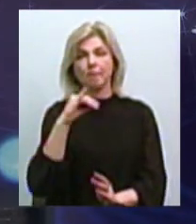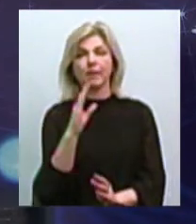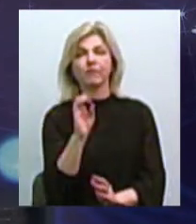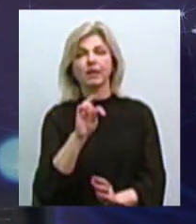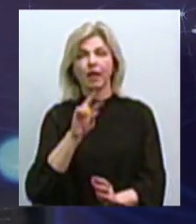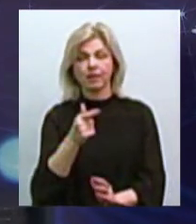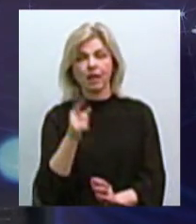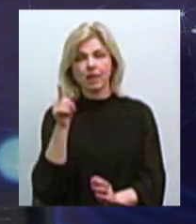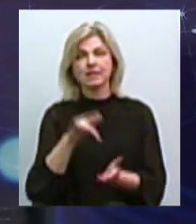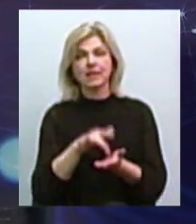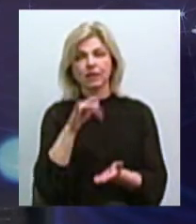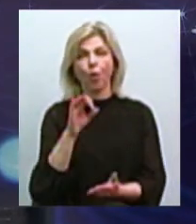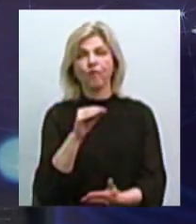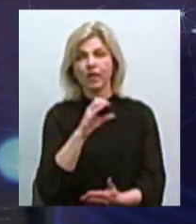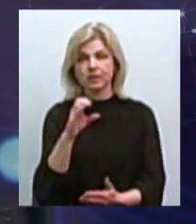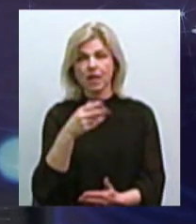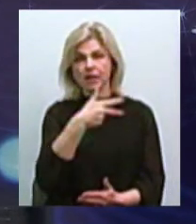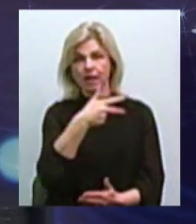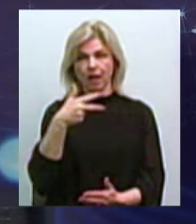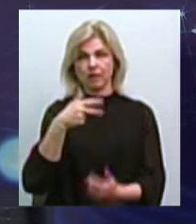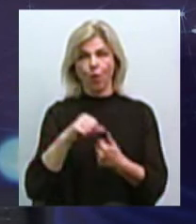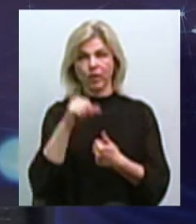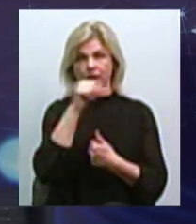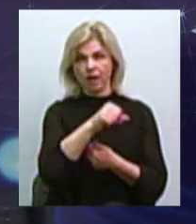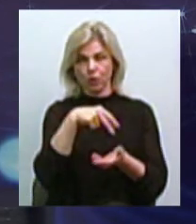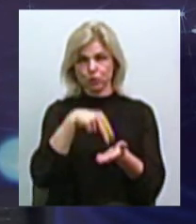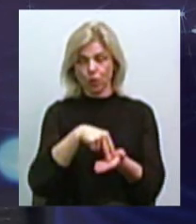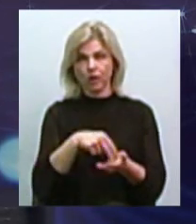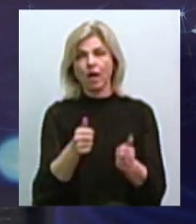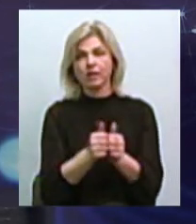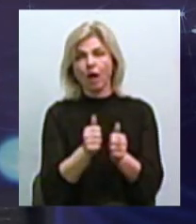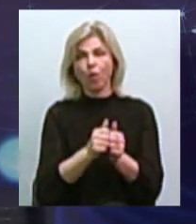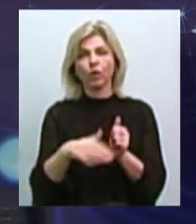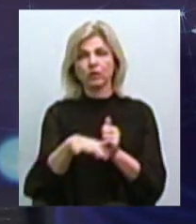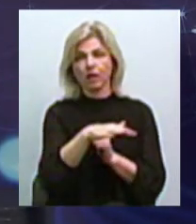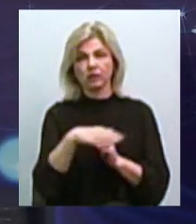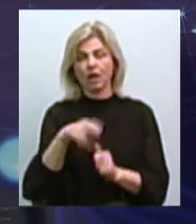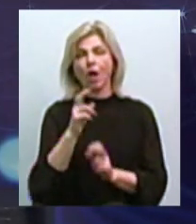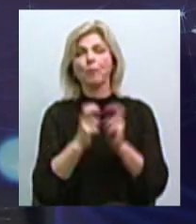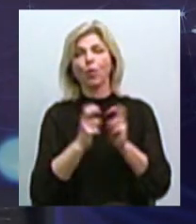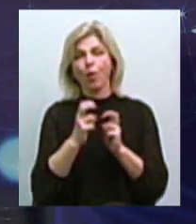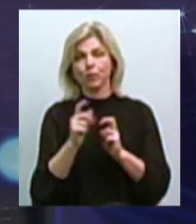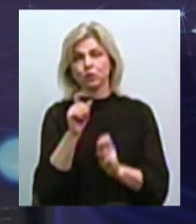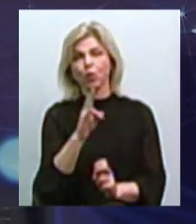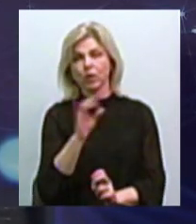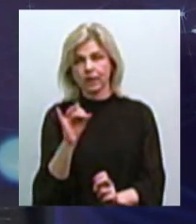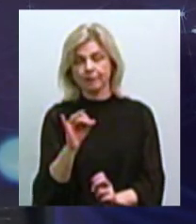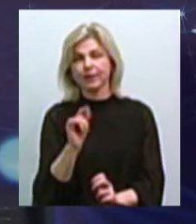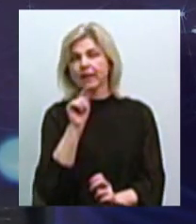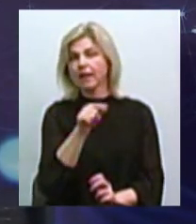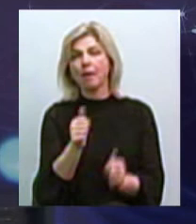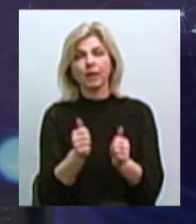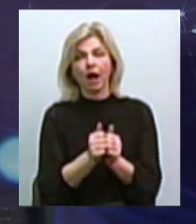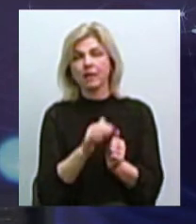офіс, воно трьохітажне, отдельно стояще, знаходиться в правом зоні. Немає поруч дитячих садочків? Нет,